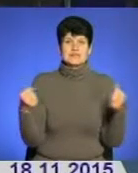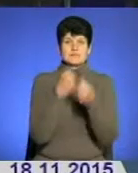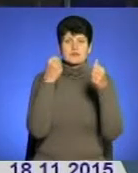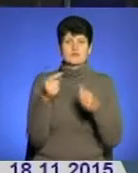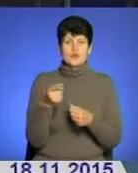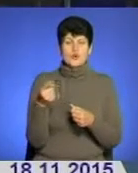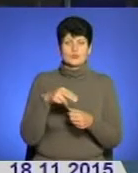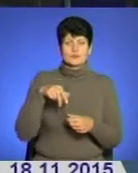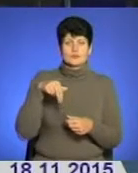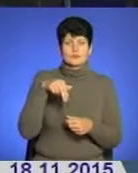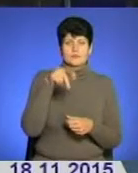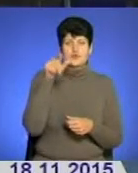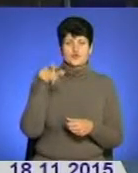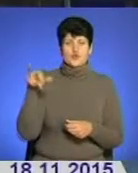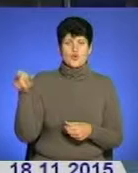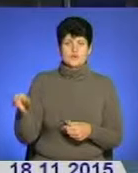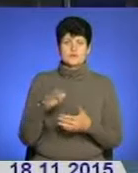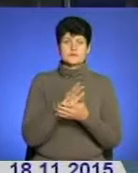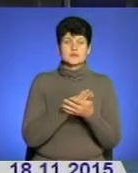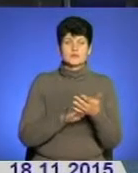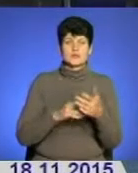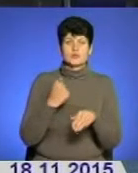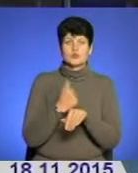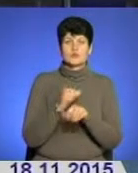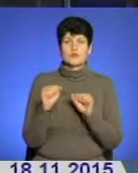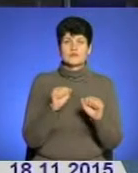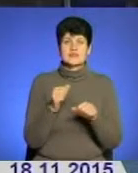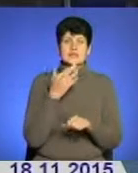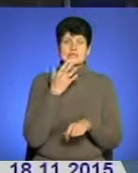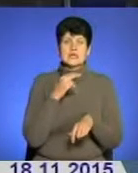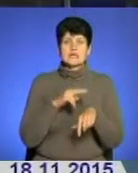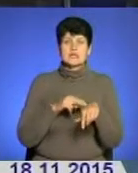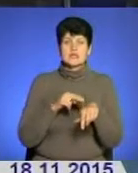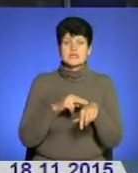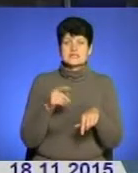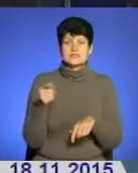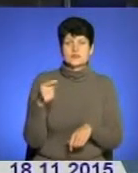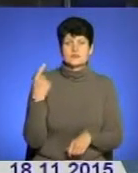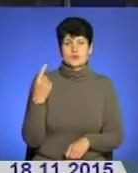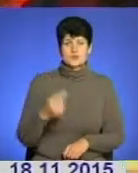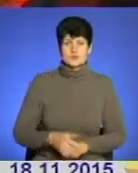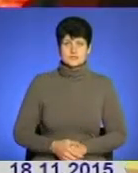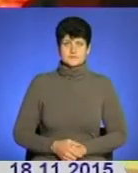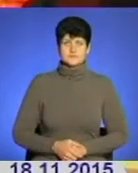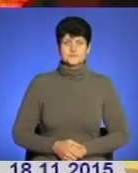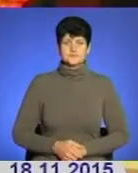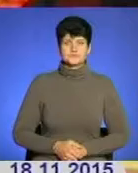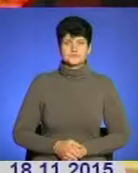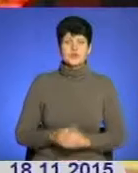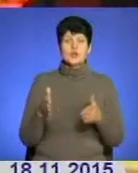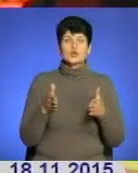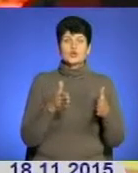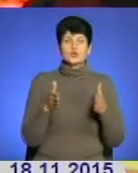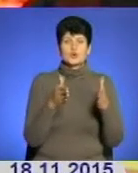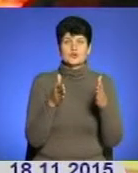пішоходів. Подробиці у сюжеті з сектора комунікації Головного управління Національної поліції України в Тернопільській області. Дорожньо